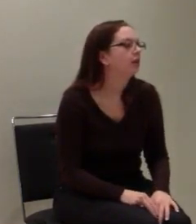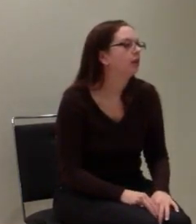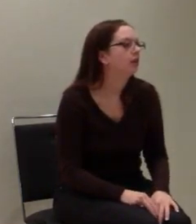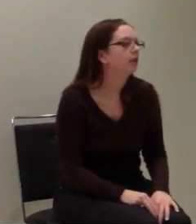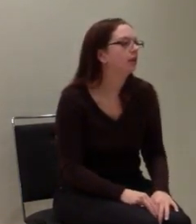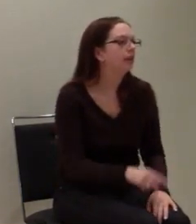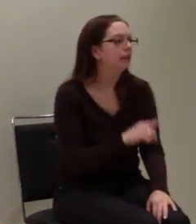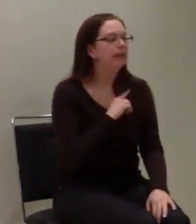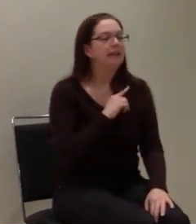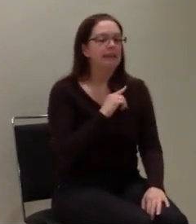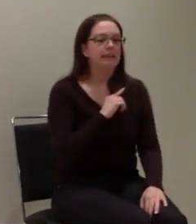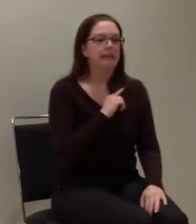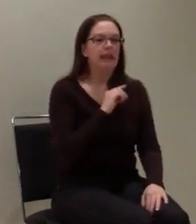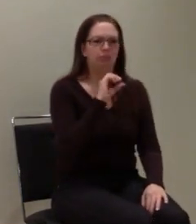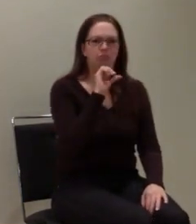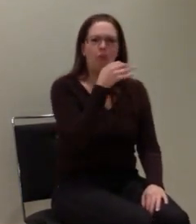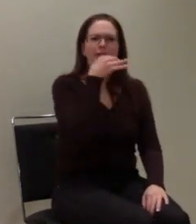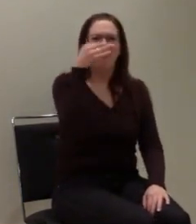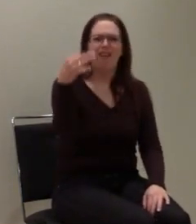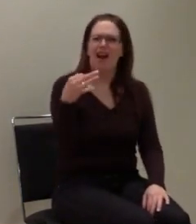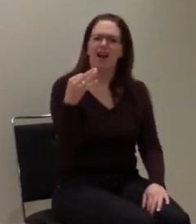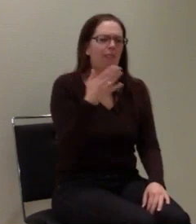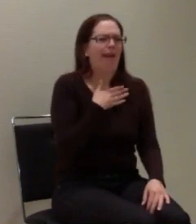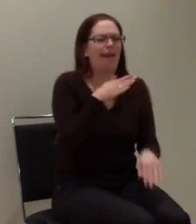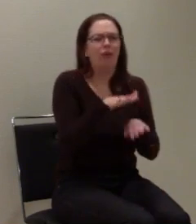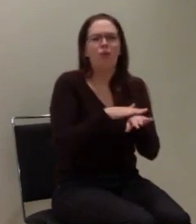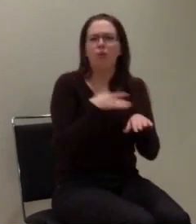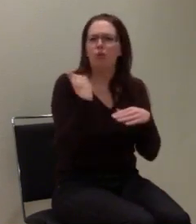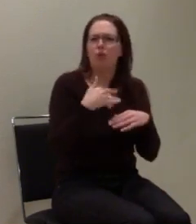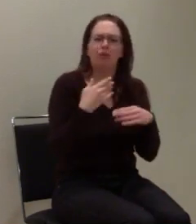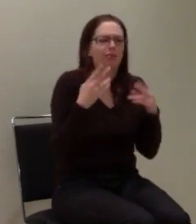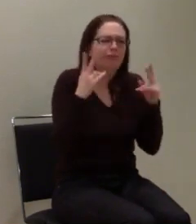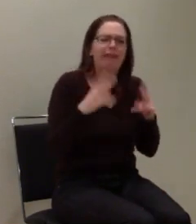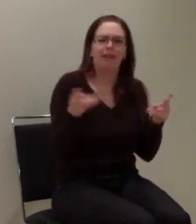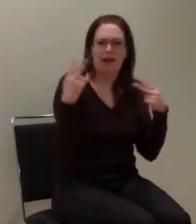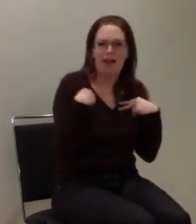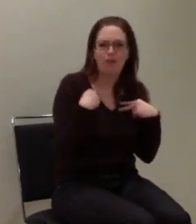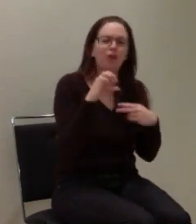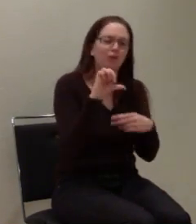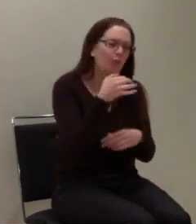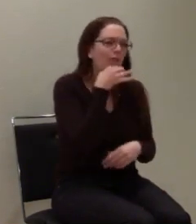Ja, hatte ja eben schon die Frage gestellt und die Glauben wurde noch nicht hinreichend beantwortet.